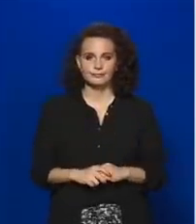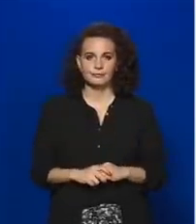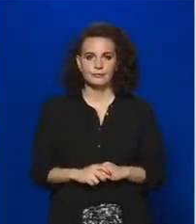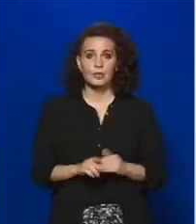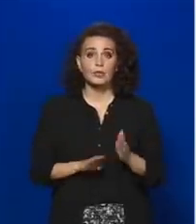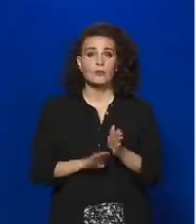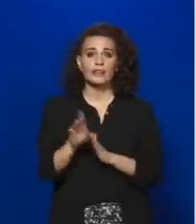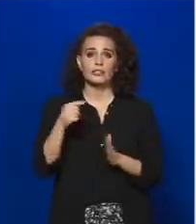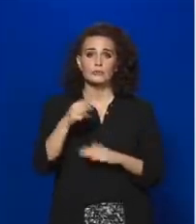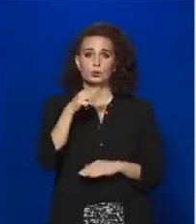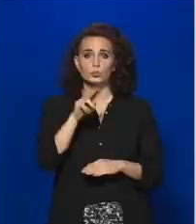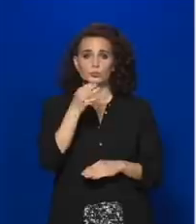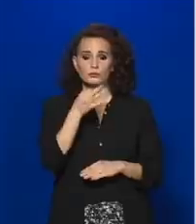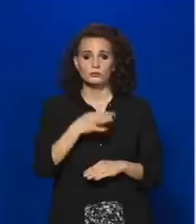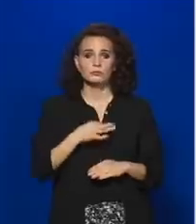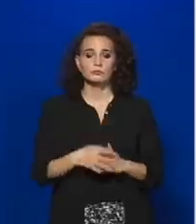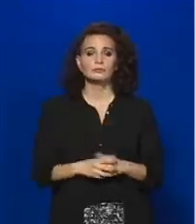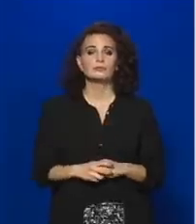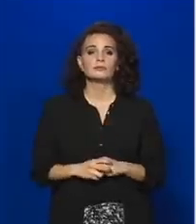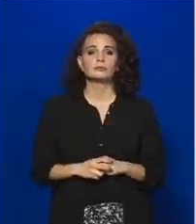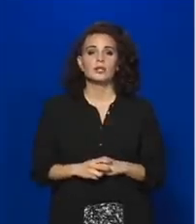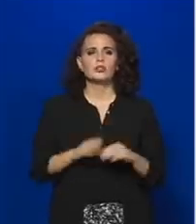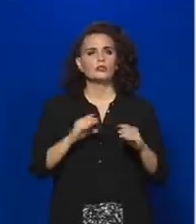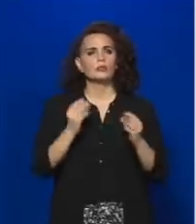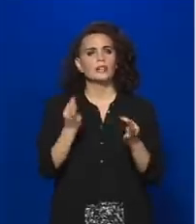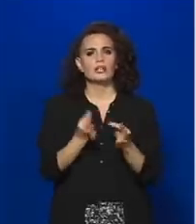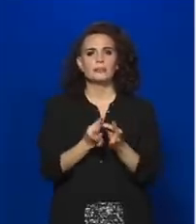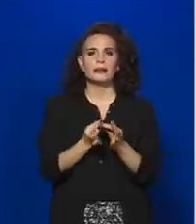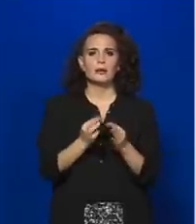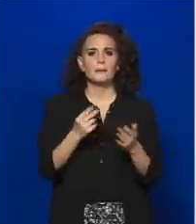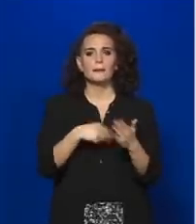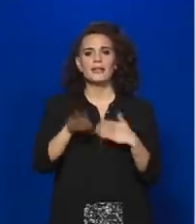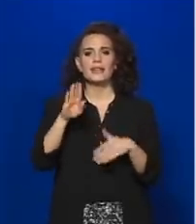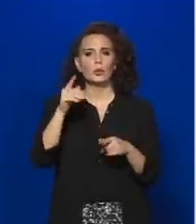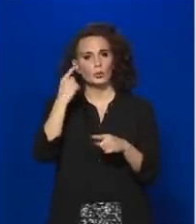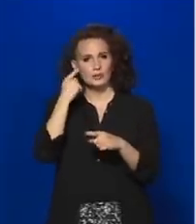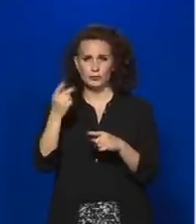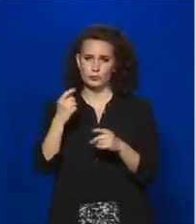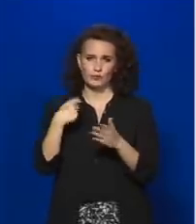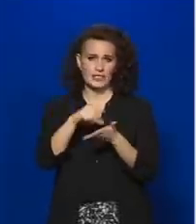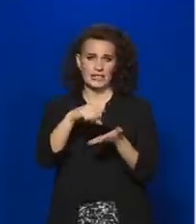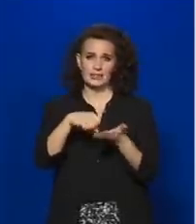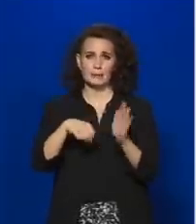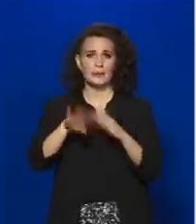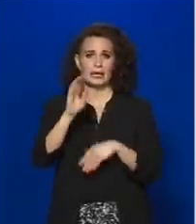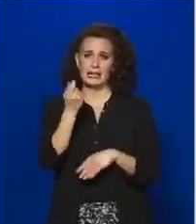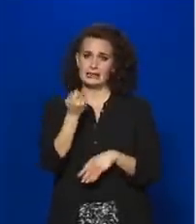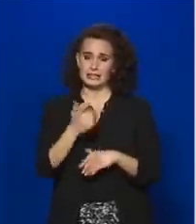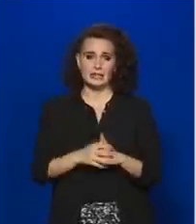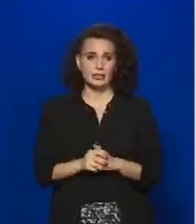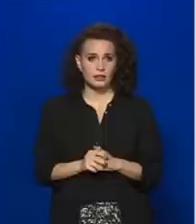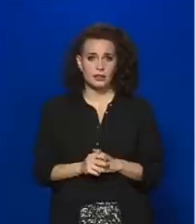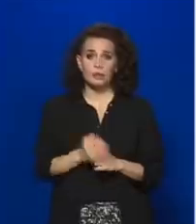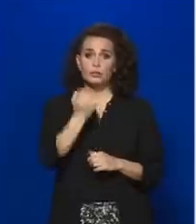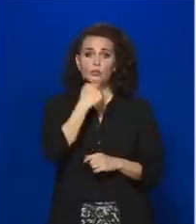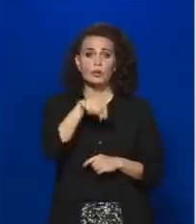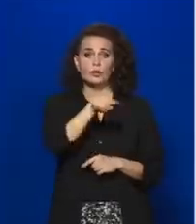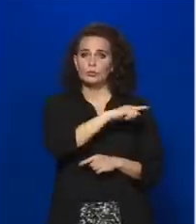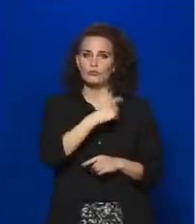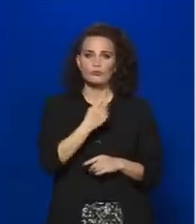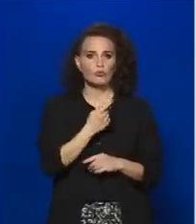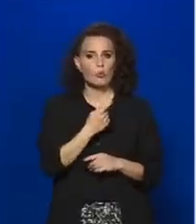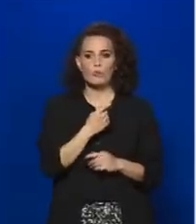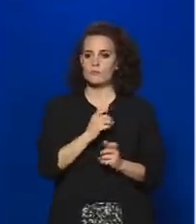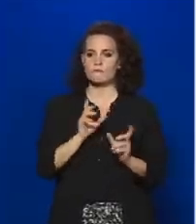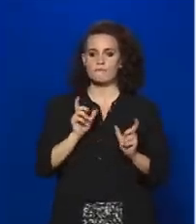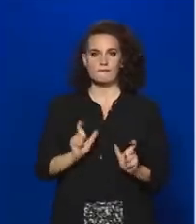.hu kérdezi a következőt, sok esetben a bérlők nem tudják fizetni az üzletek bérleti díjait. A tulajdonosok sok esetben nem engednek a